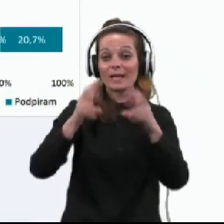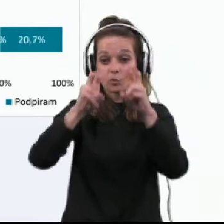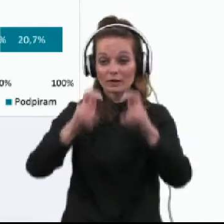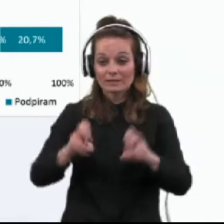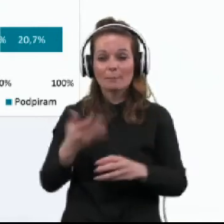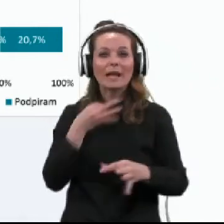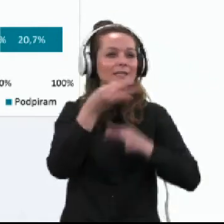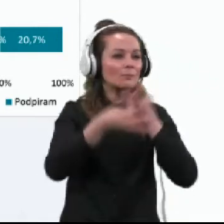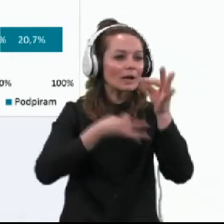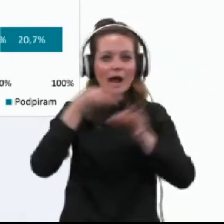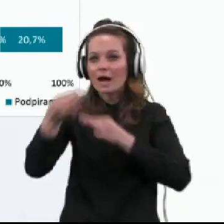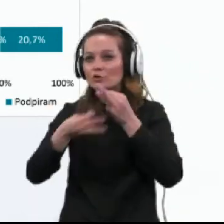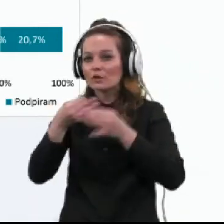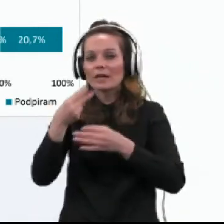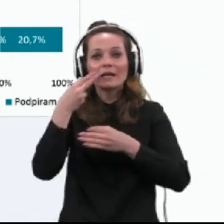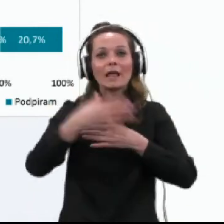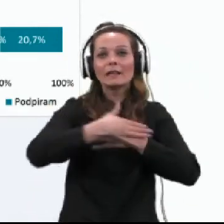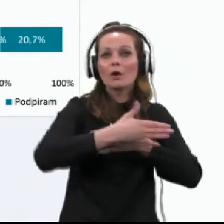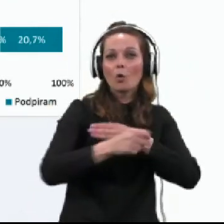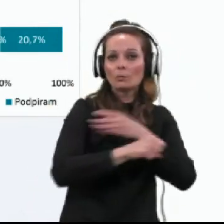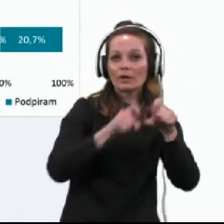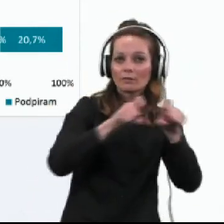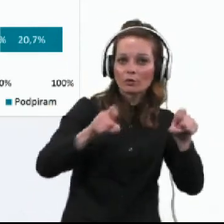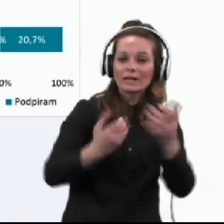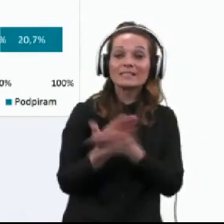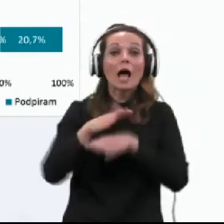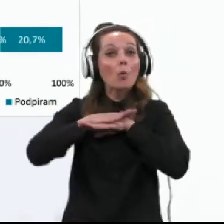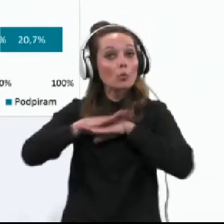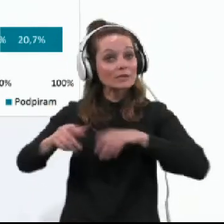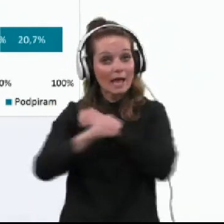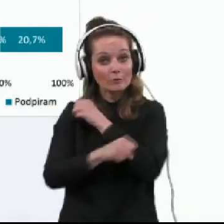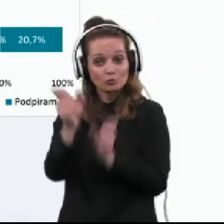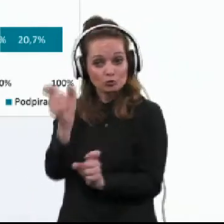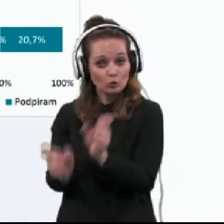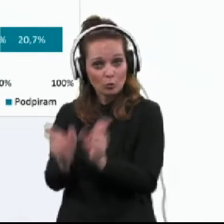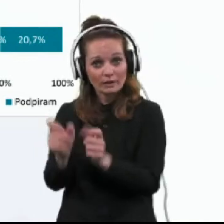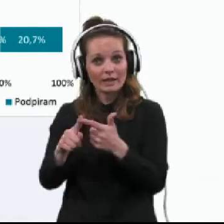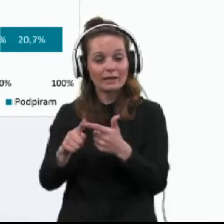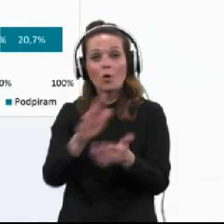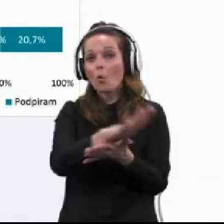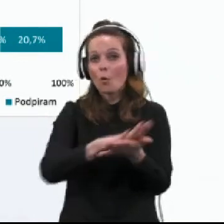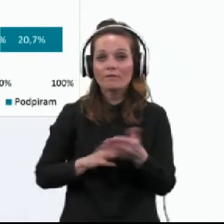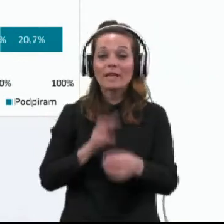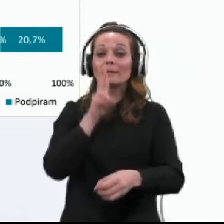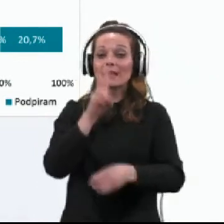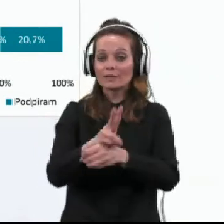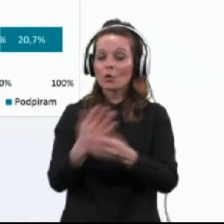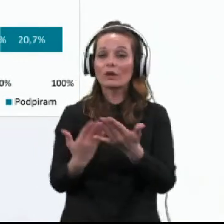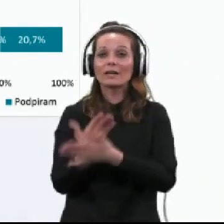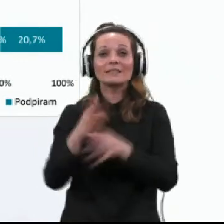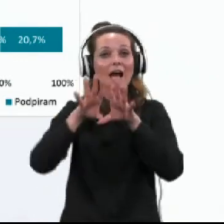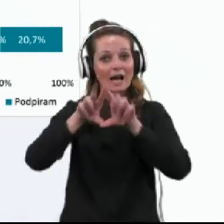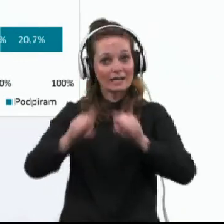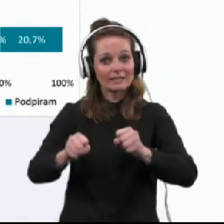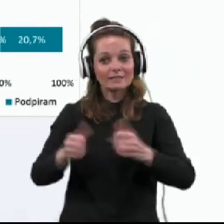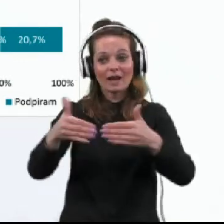spraševali o odprtju fakultet za vse študente in o uvedbi nadzora za izvajanje